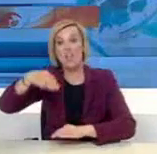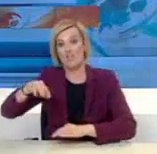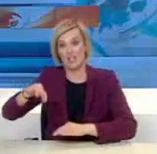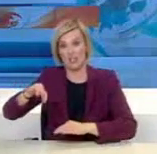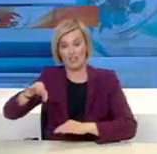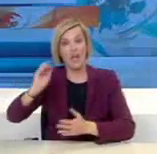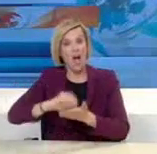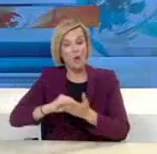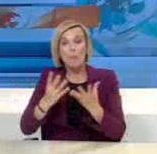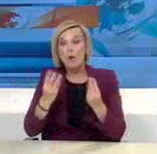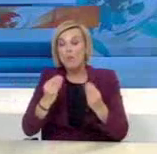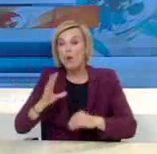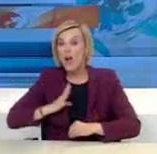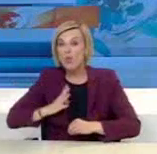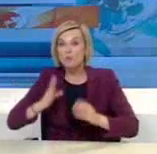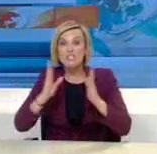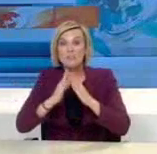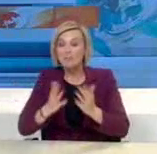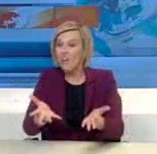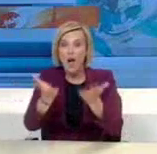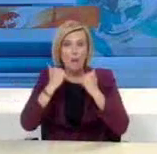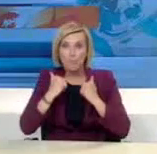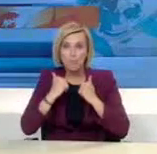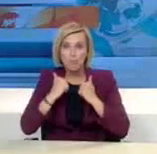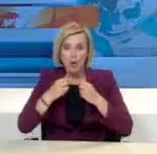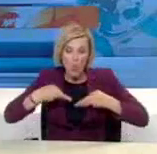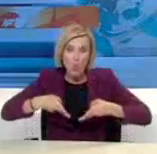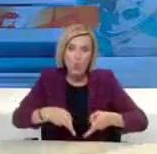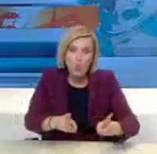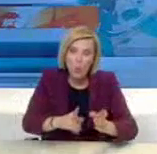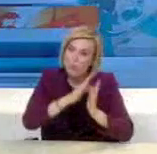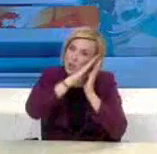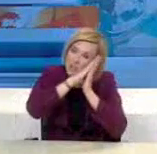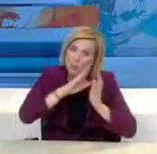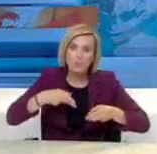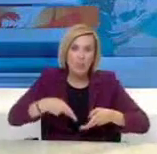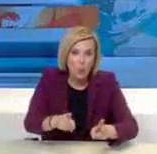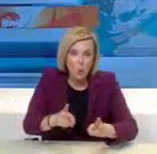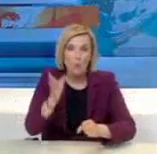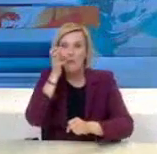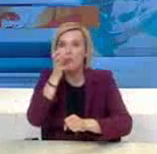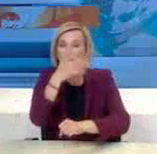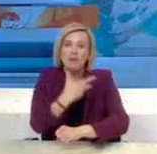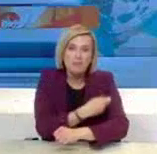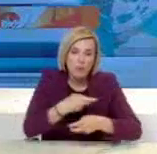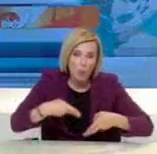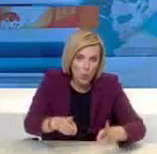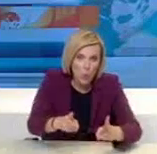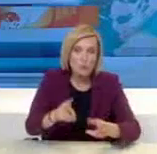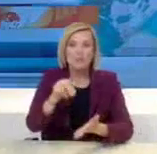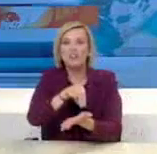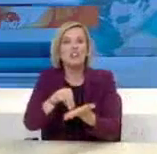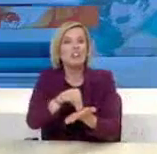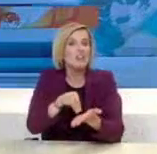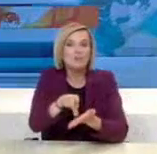οποίοι μένουν στους δρόμους, οι τοξικοεξαρτημένοι, οι άνθρωποι και βεβαίως οι ρωμά. Οι δημοτικές αρχές οφείλουν